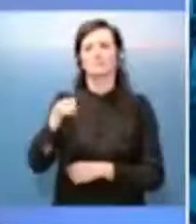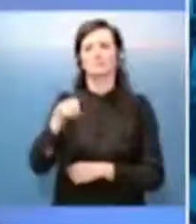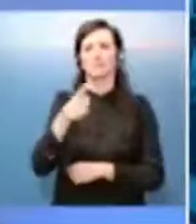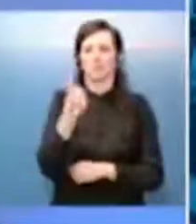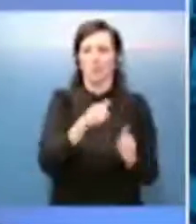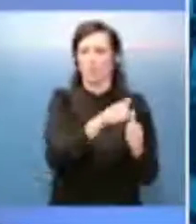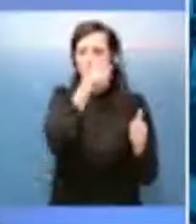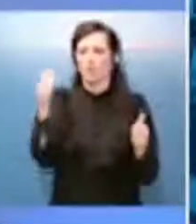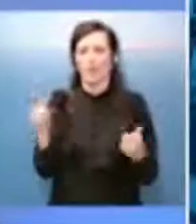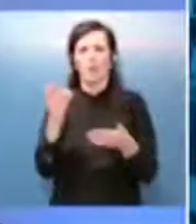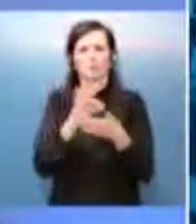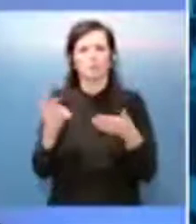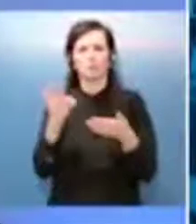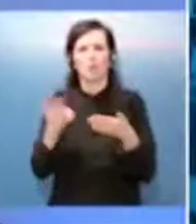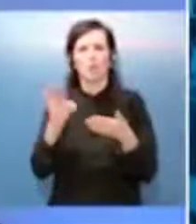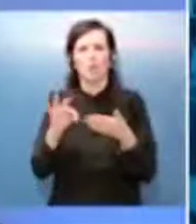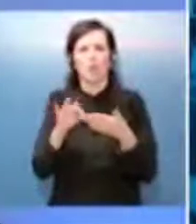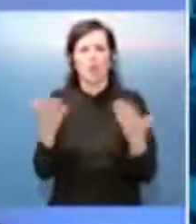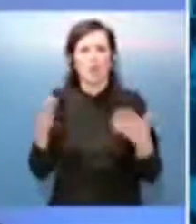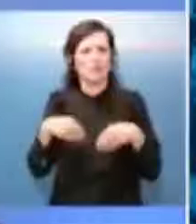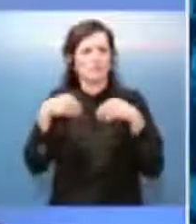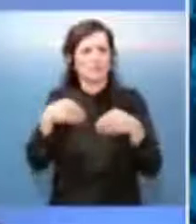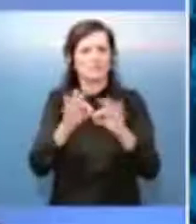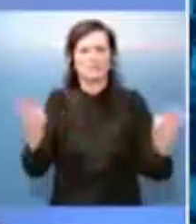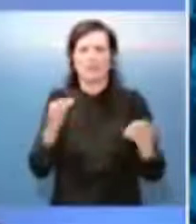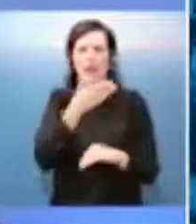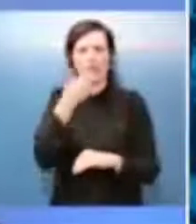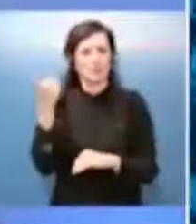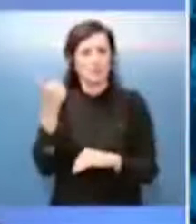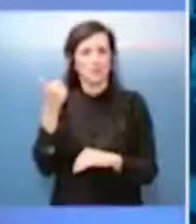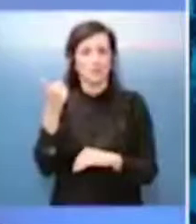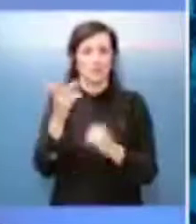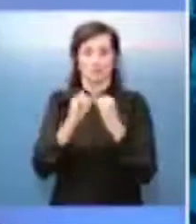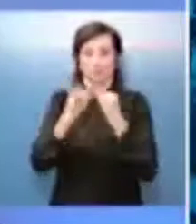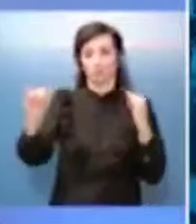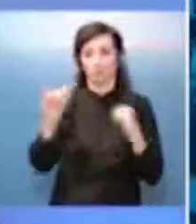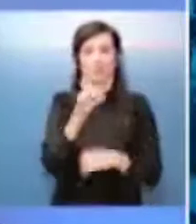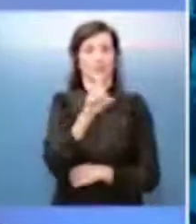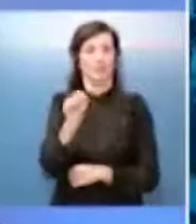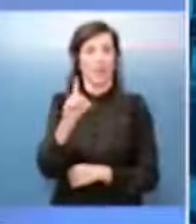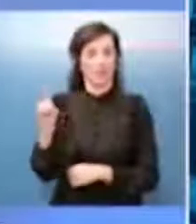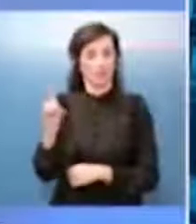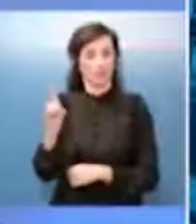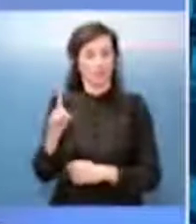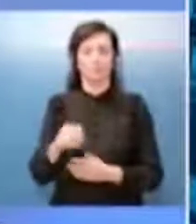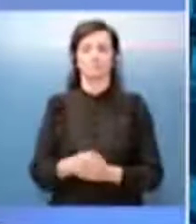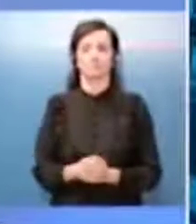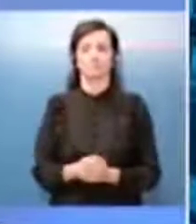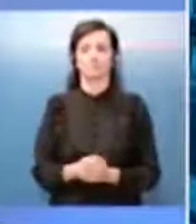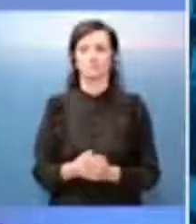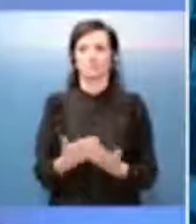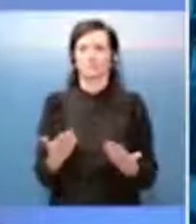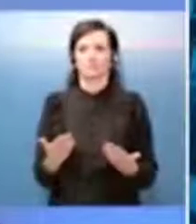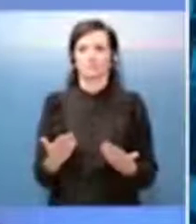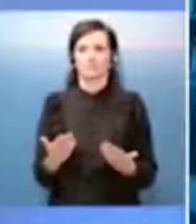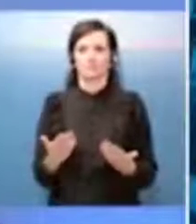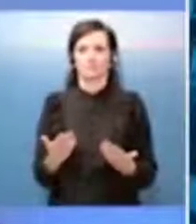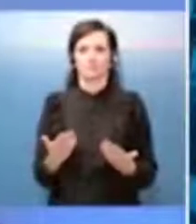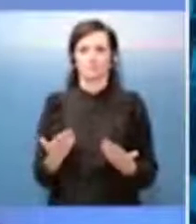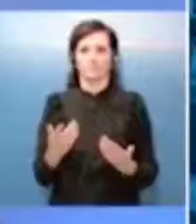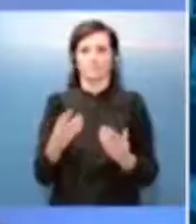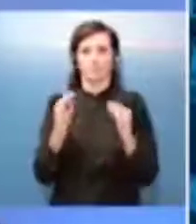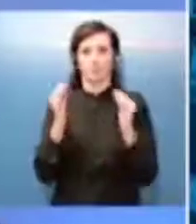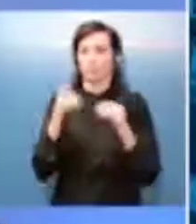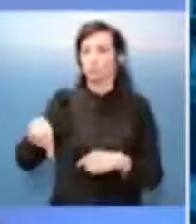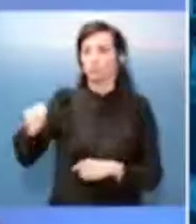i rapporti commerciali tra l'Europa e la Russia. Si parla di gas, si parla di petrolio. Mario Draghi per